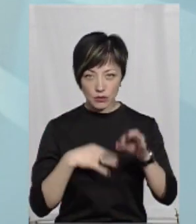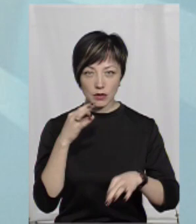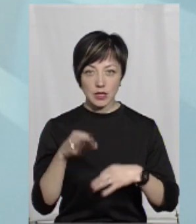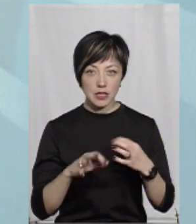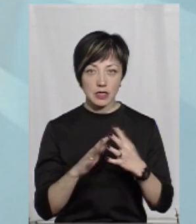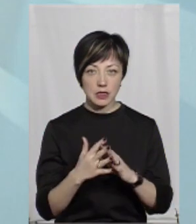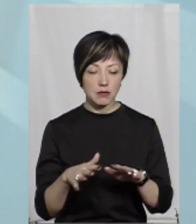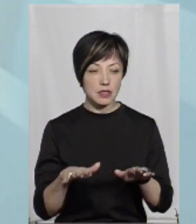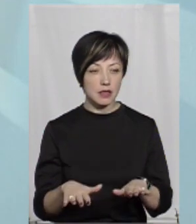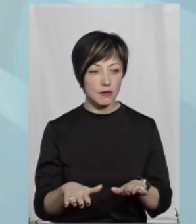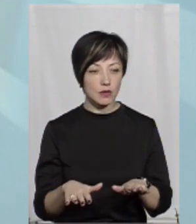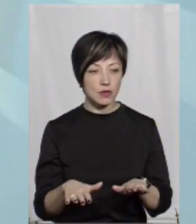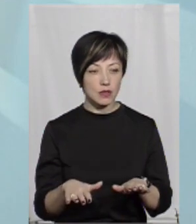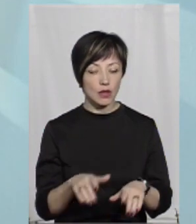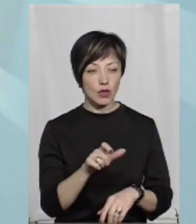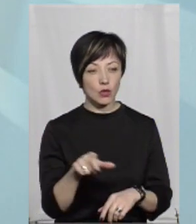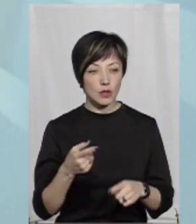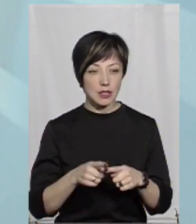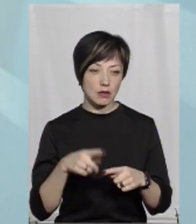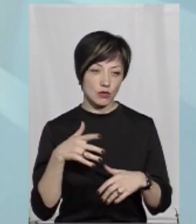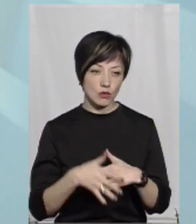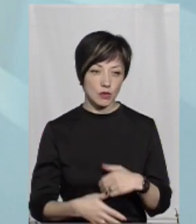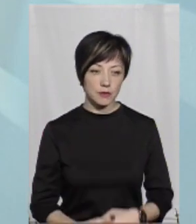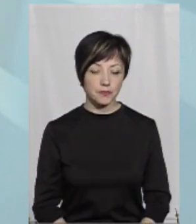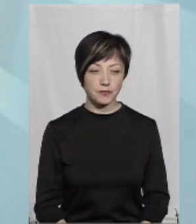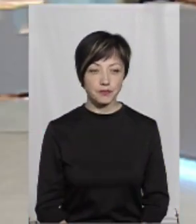сільській місцевості люди це розуміють.